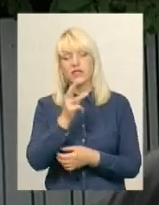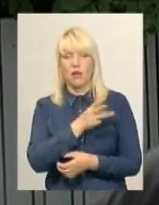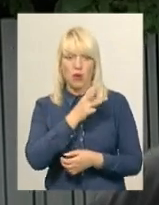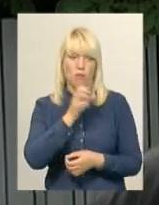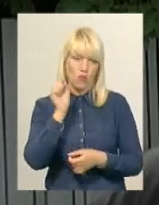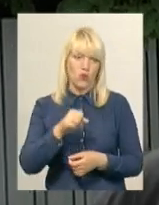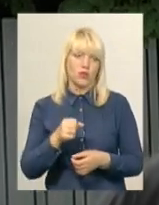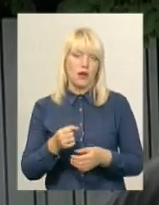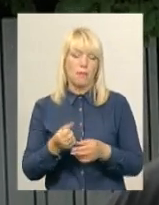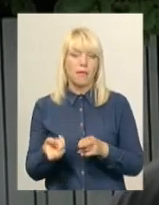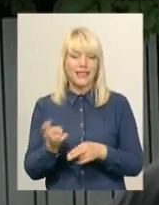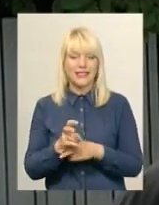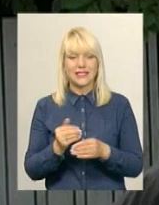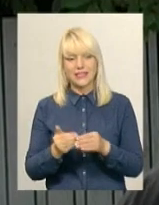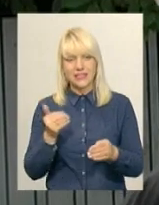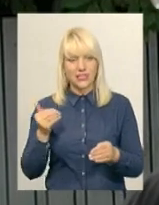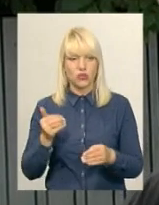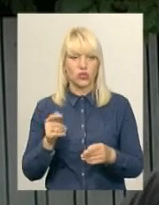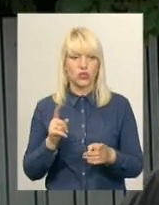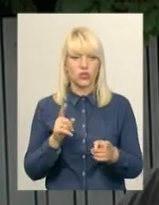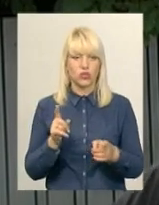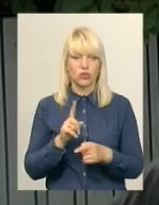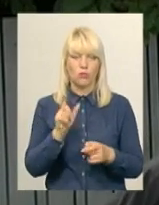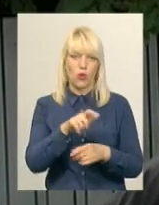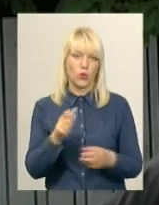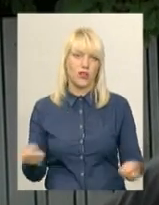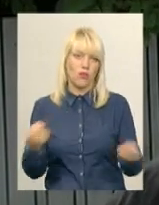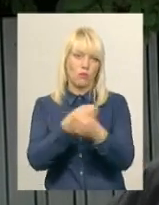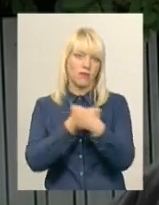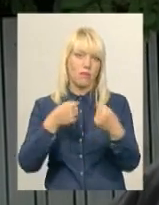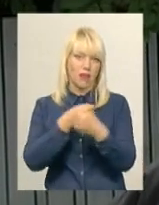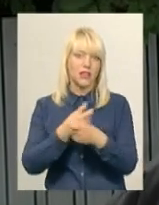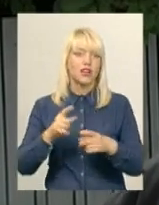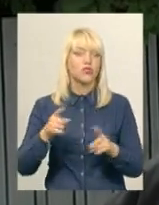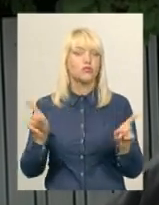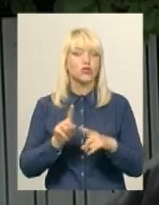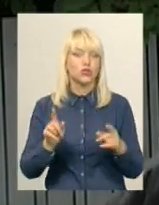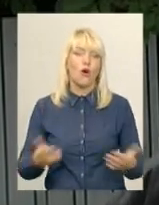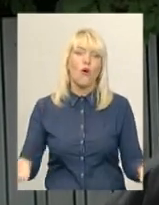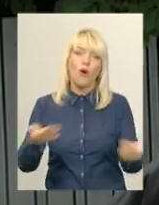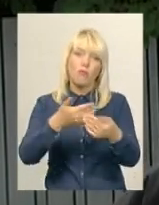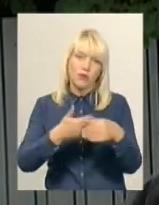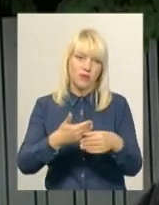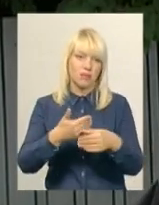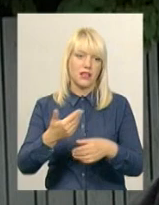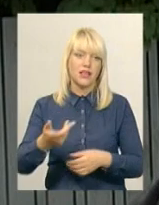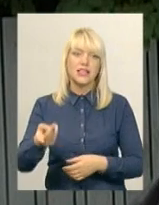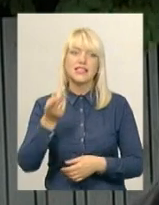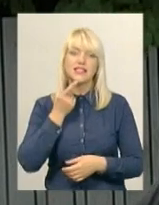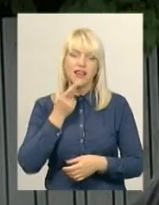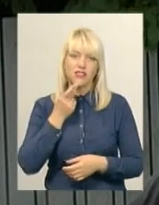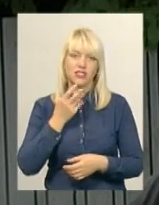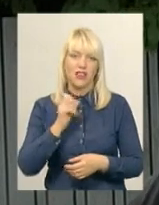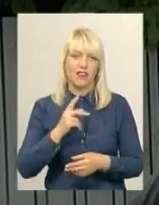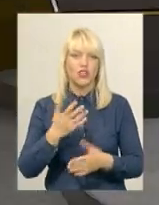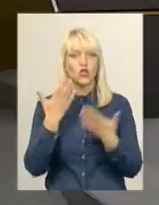приготуємося зазвичай більше картонок, щоб дати людям, що вони теж обіймалися. Тому що обійми завжди приходять з рук в рук, як